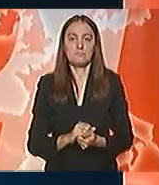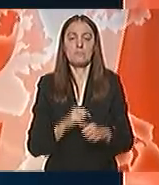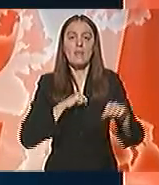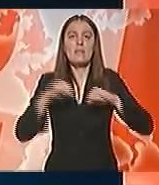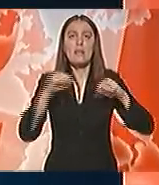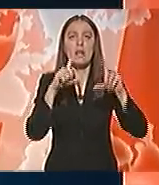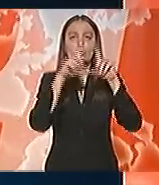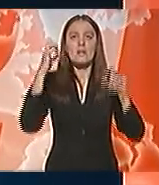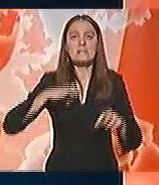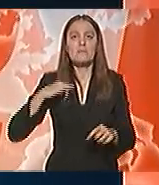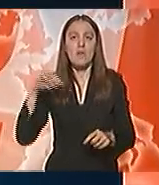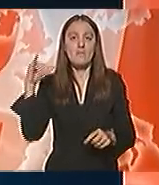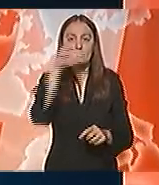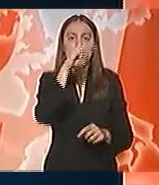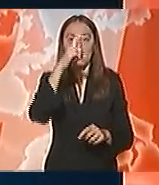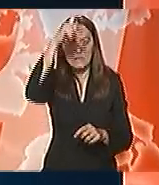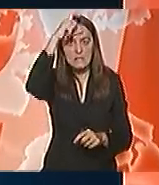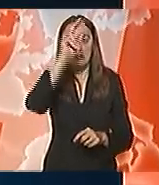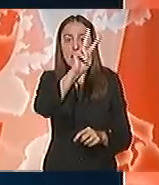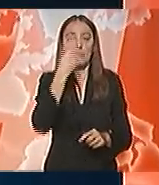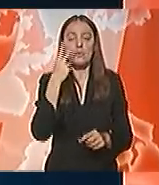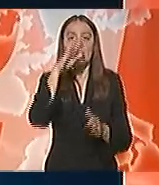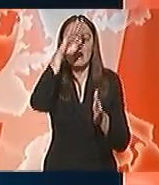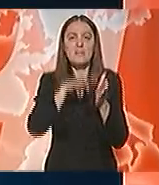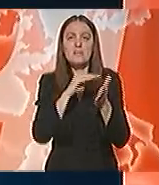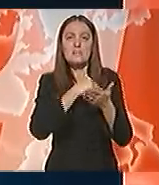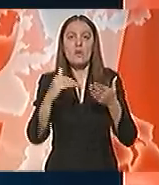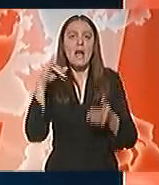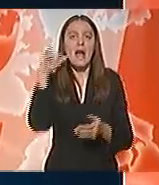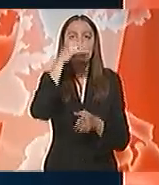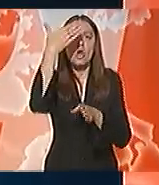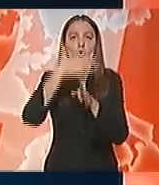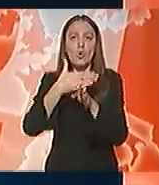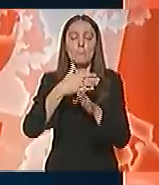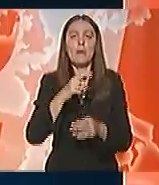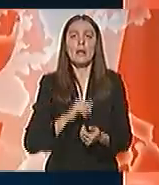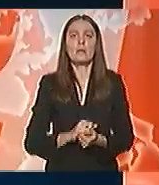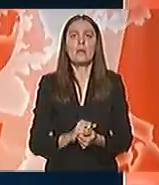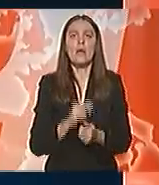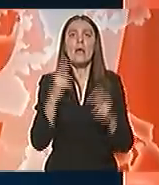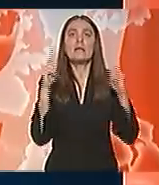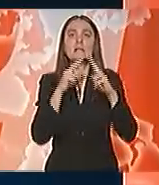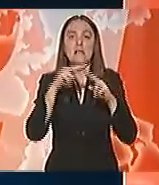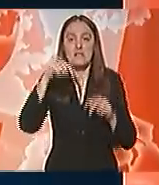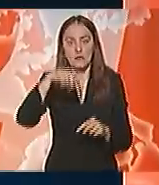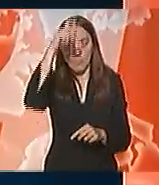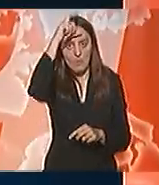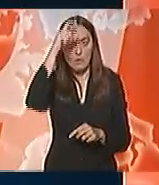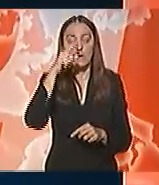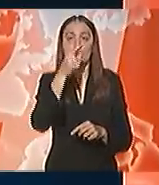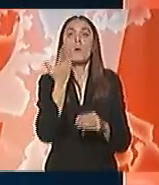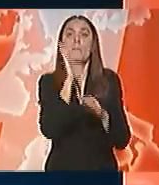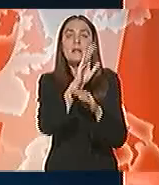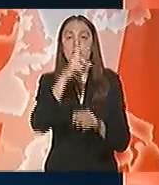Direktorat civilnog vazduhoplovstva Srbije pozvao je nisko tarifne aviokompanije Ryanair i Viz Air na sastanak u Beogradu da im